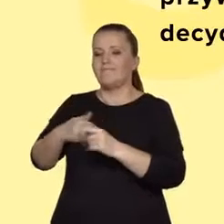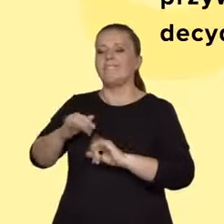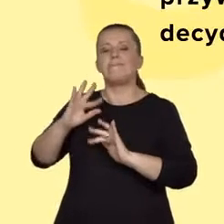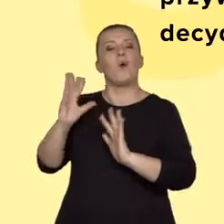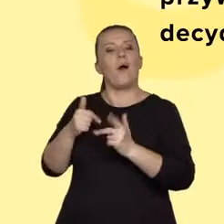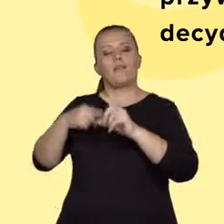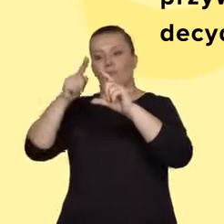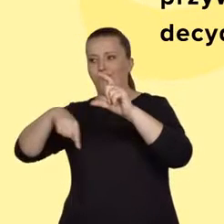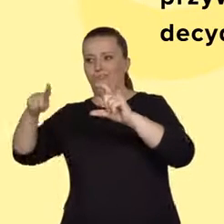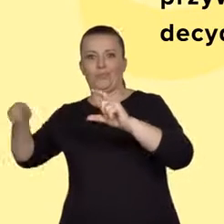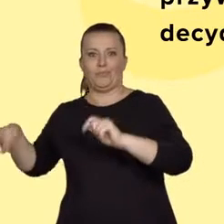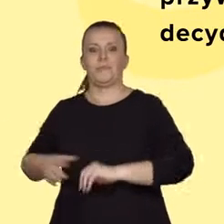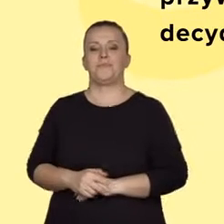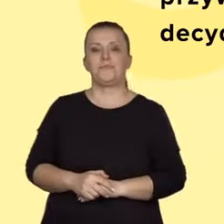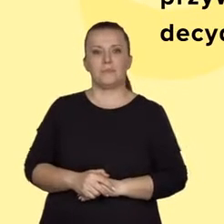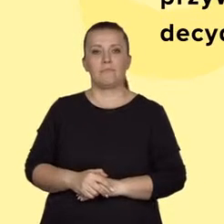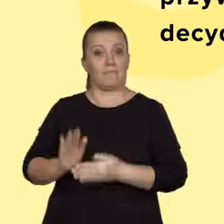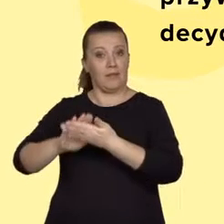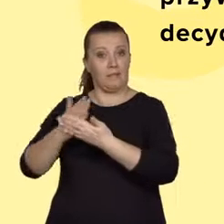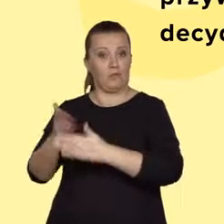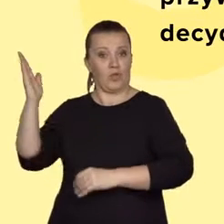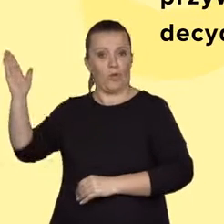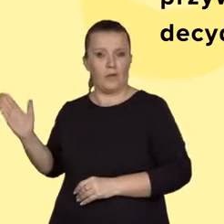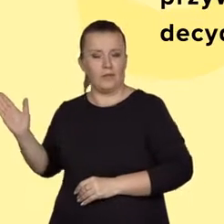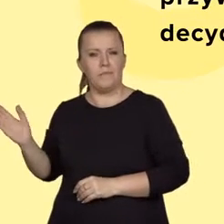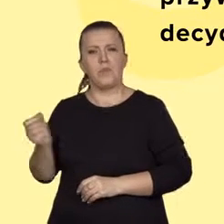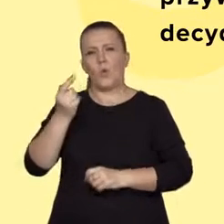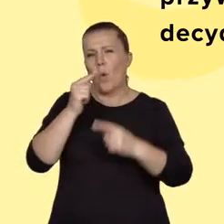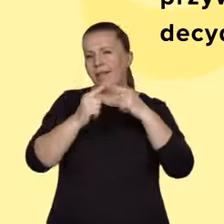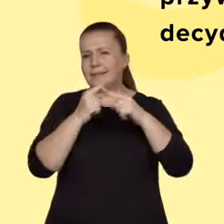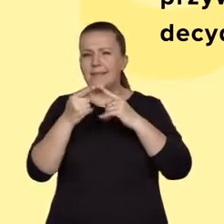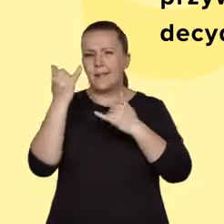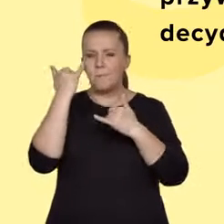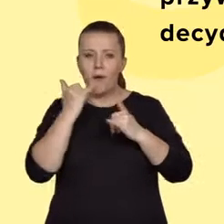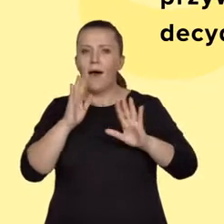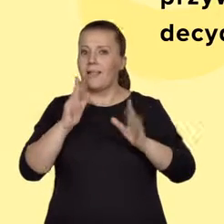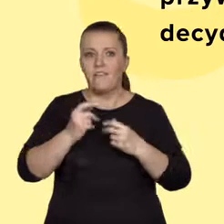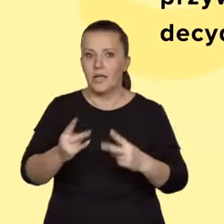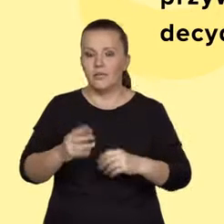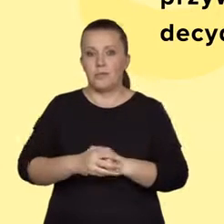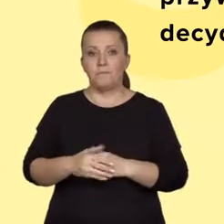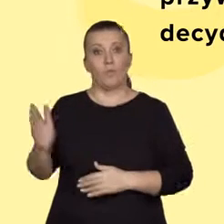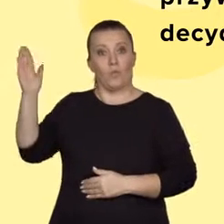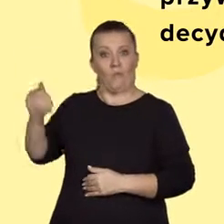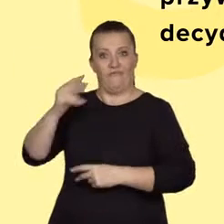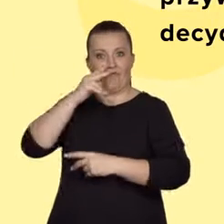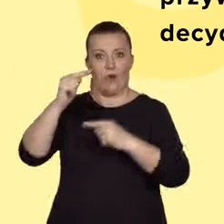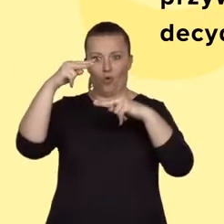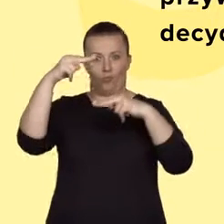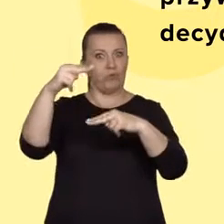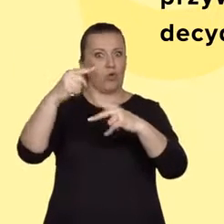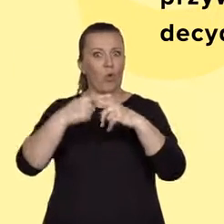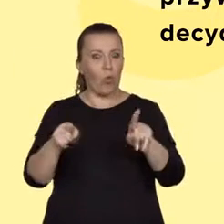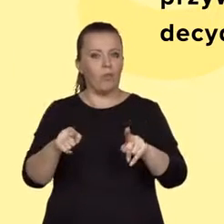Widoczny na planszy przykład wstępu, choć stylistycznie miejscami niezbyt zgrabny, pokazuje, że w krótkim wprowadzeniu można zawrzeć rozumienie